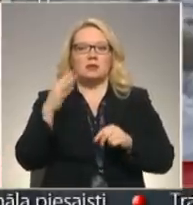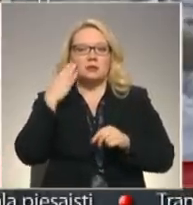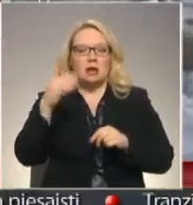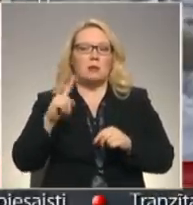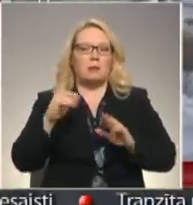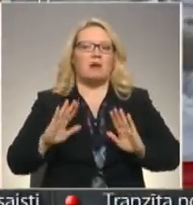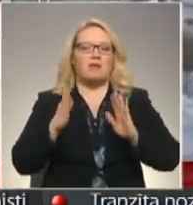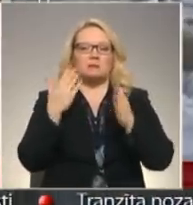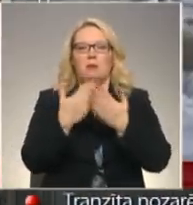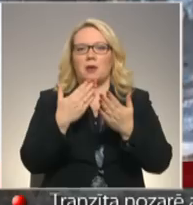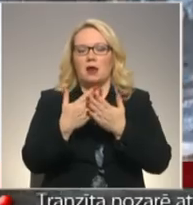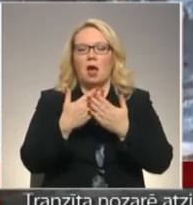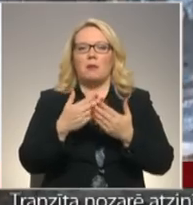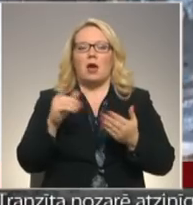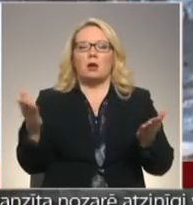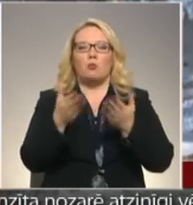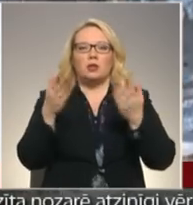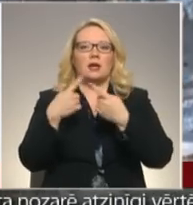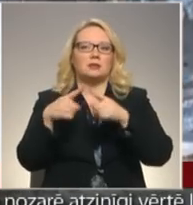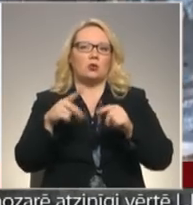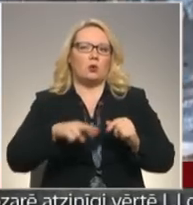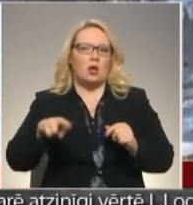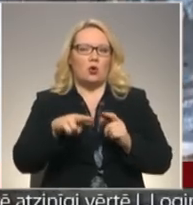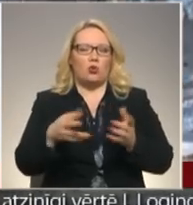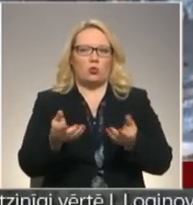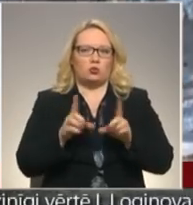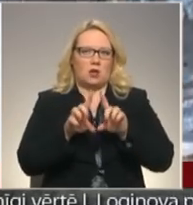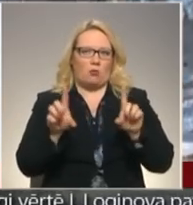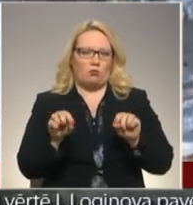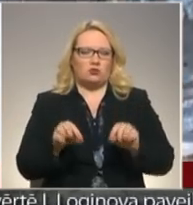pirmie veiksmīgie piemēri savsakot mudinās arī citus reģionu uzņēmumus.